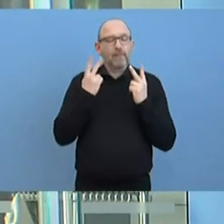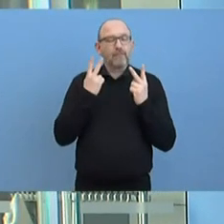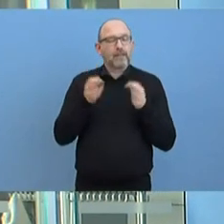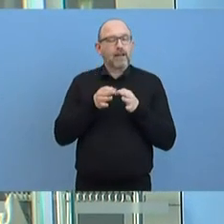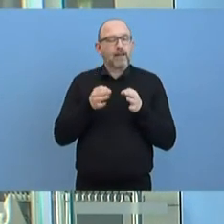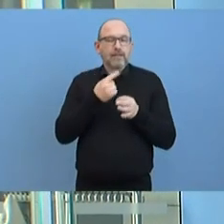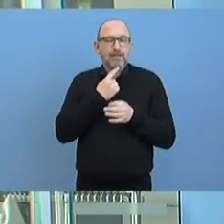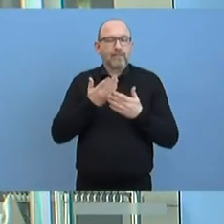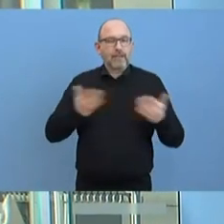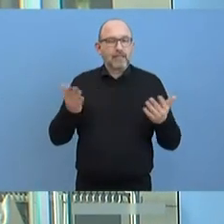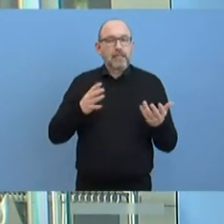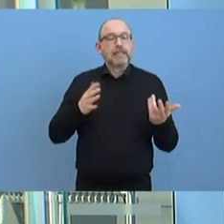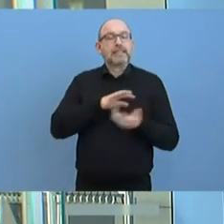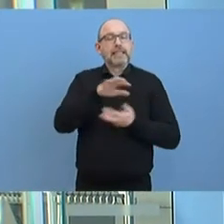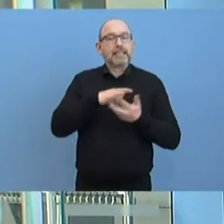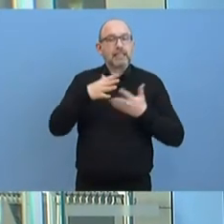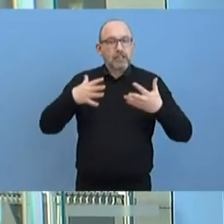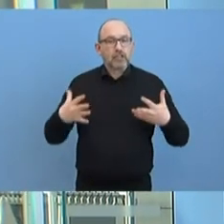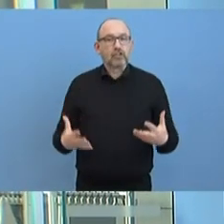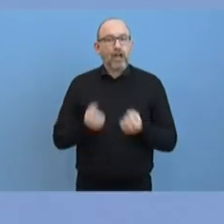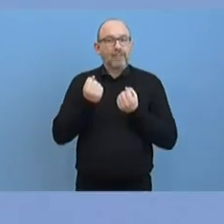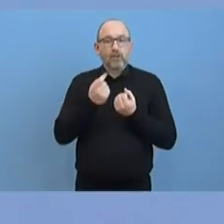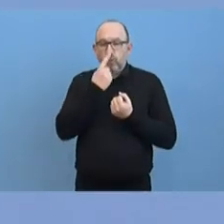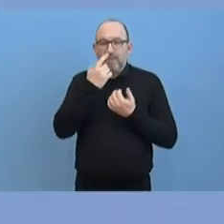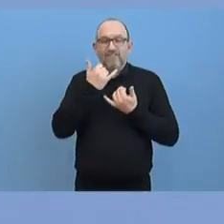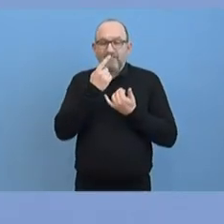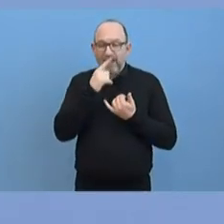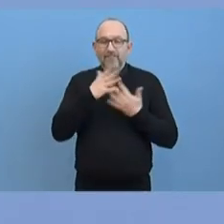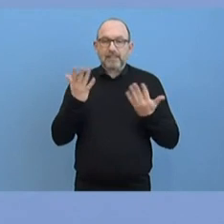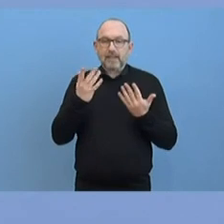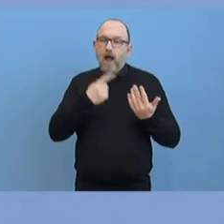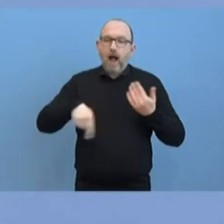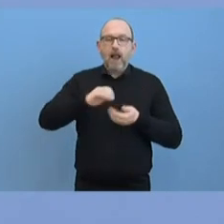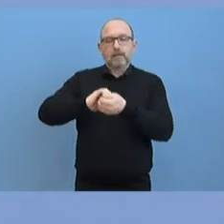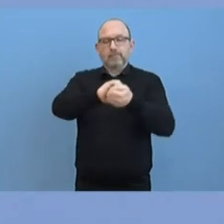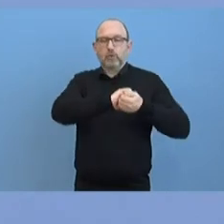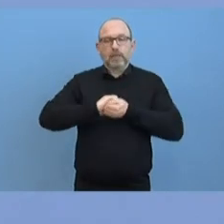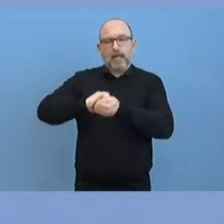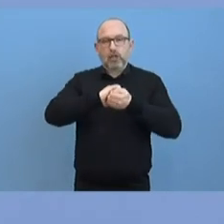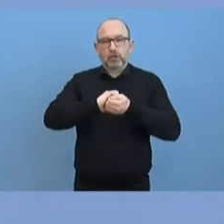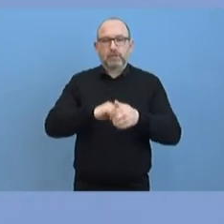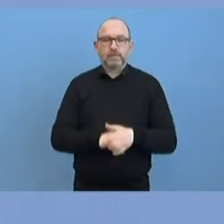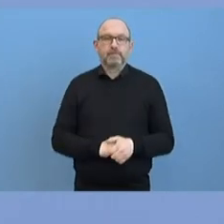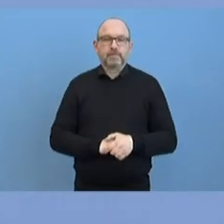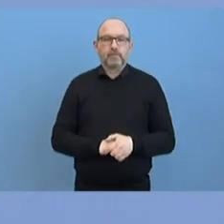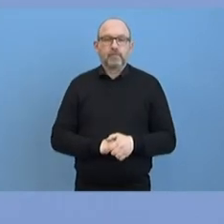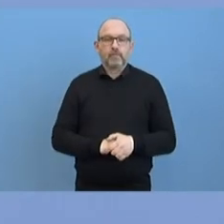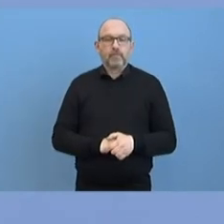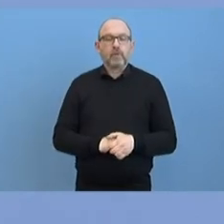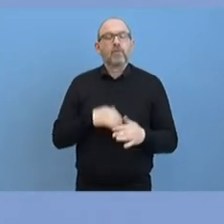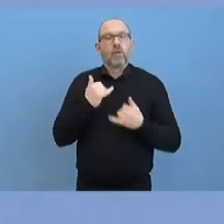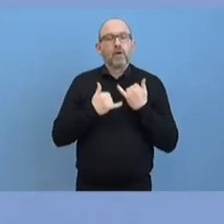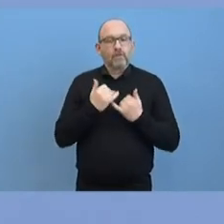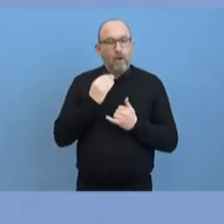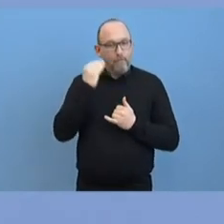wir können diese Krise bewältigen, wenn wir solidarisch sind. Die Bundeskanzlerin, das hatte der Vizekanzler auch gesagt, die ja aus den